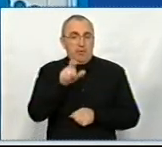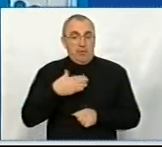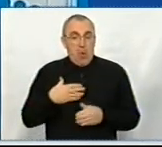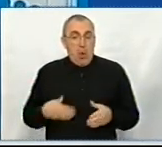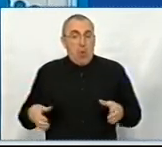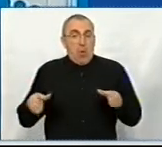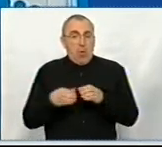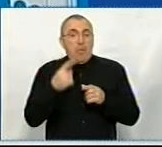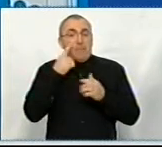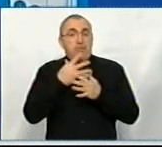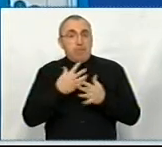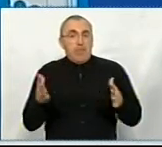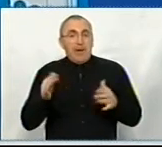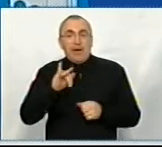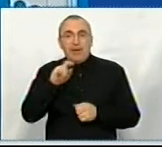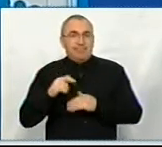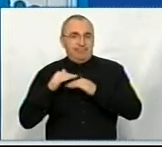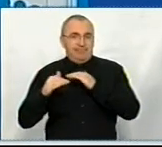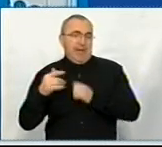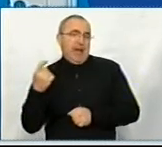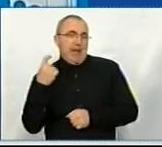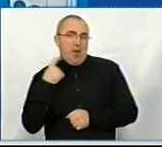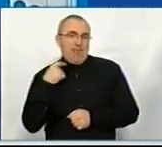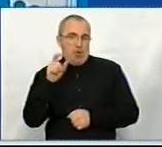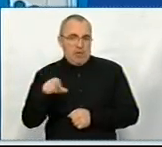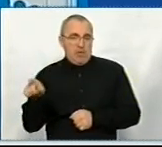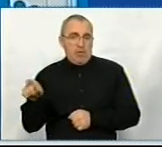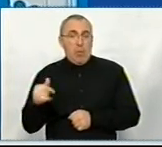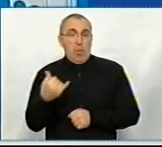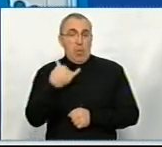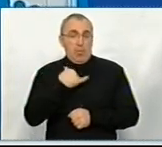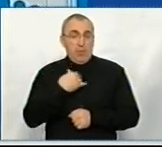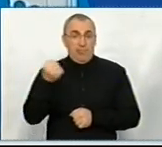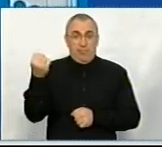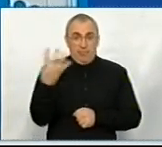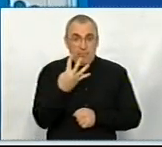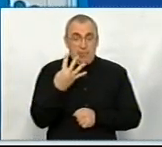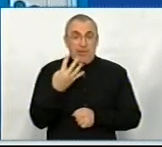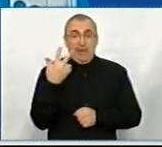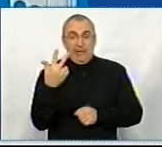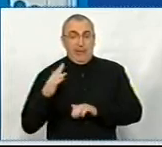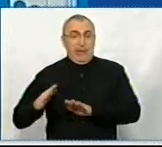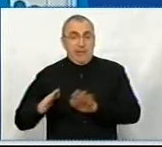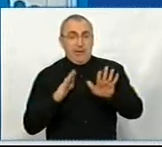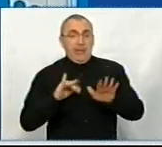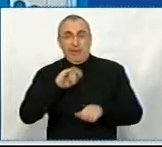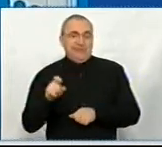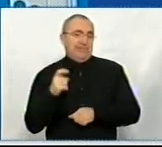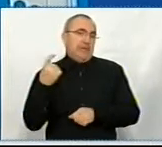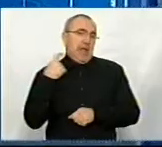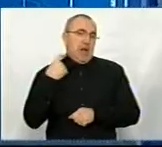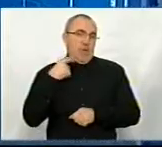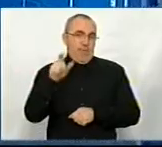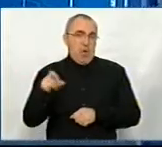команди були здебільшого вихідці з Кировоградщини. Тому у мене з чотирьох три заступники, вони вихідці з Кировоградщини,